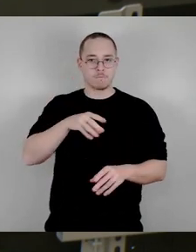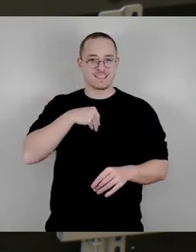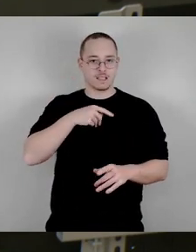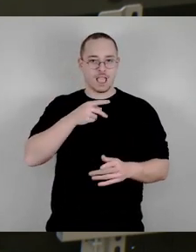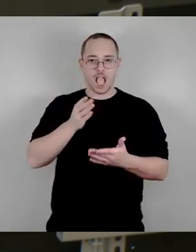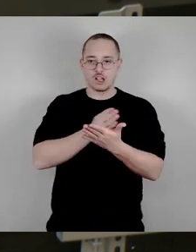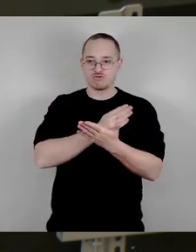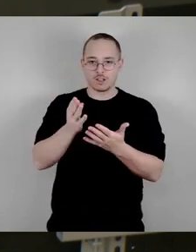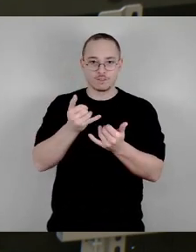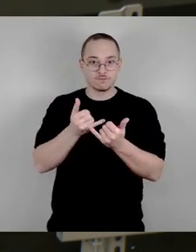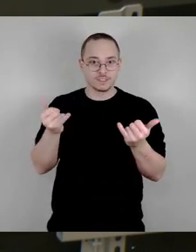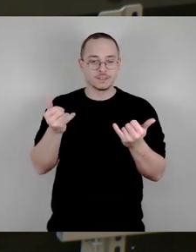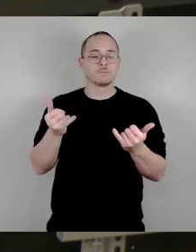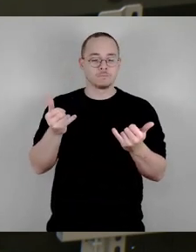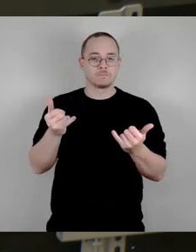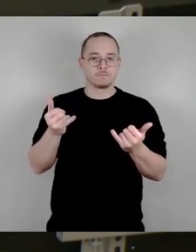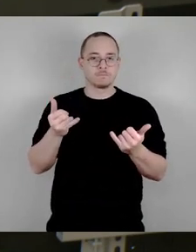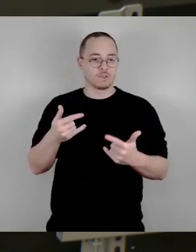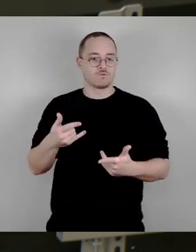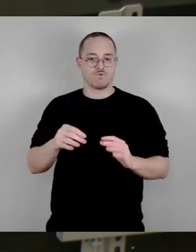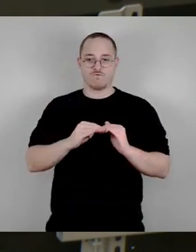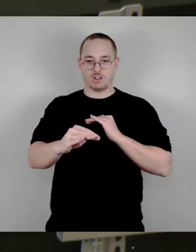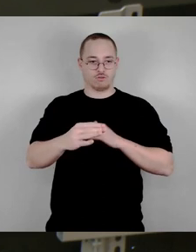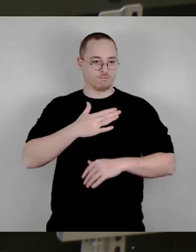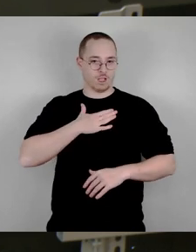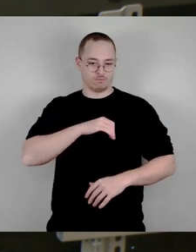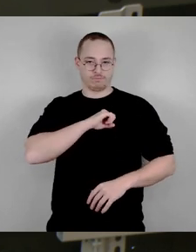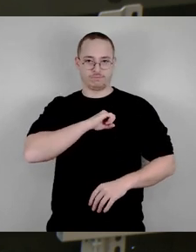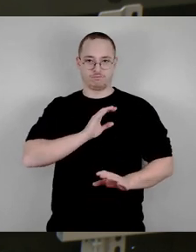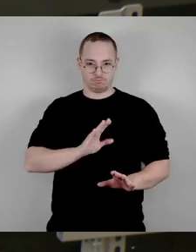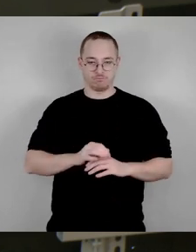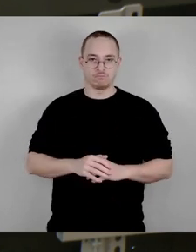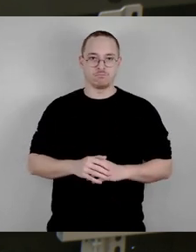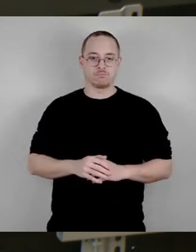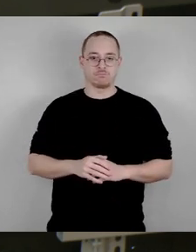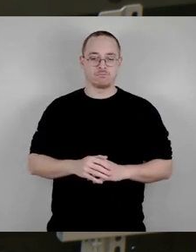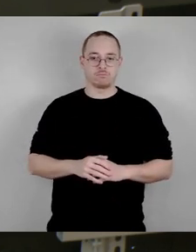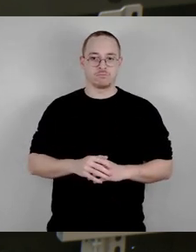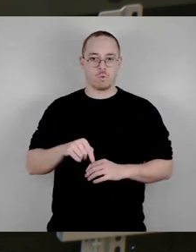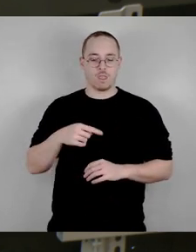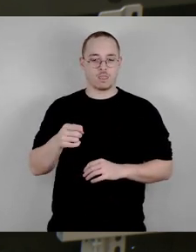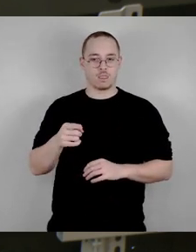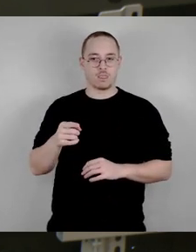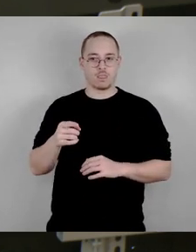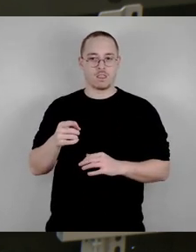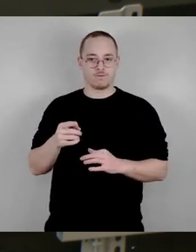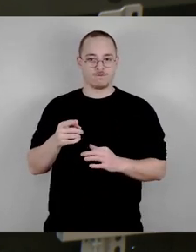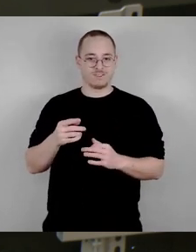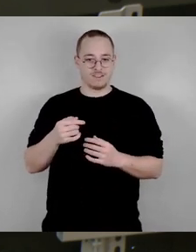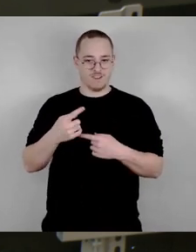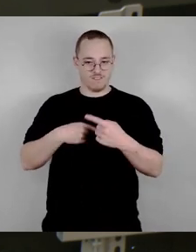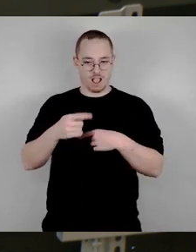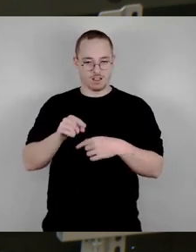gehören, zeigte auch dieses Verfahren, das ja nicht finanziert wurde durch die Stadt Dresden, sondern durch die Eigentümer selbst.